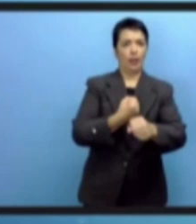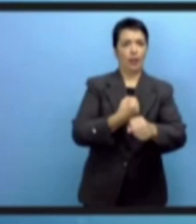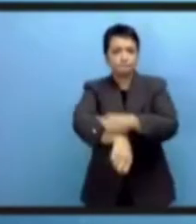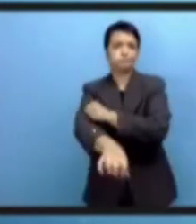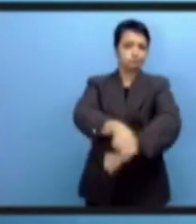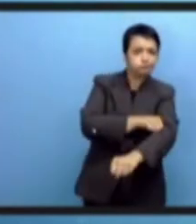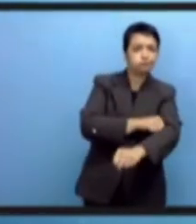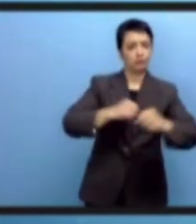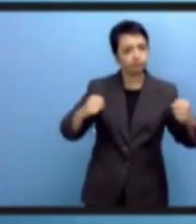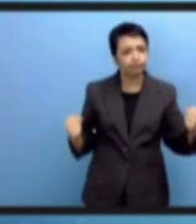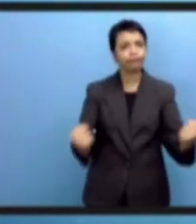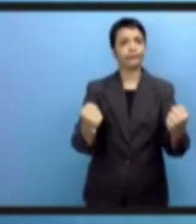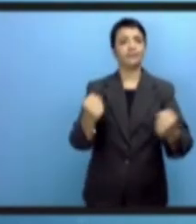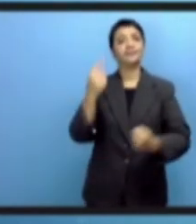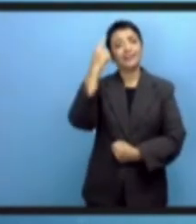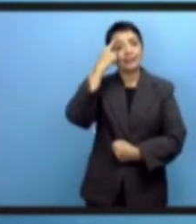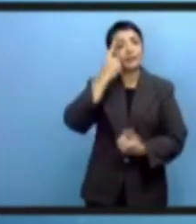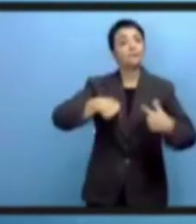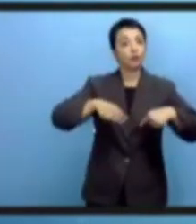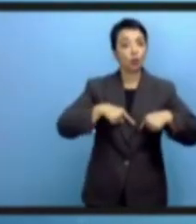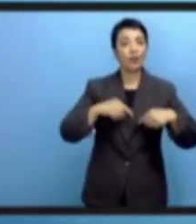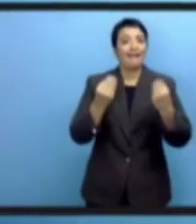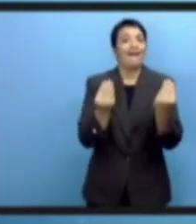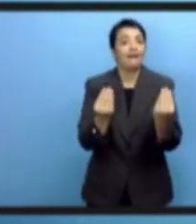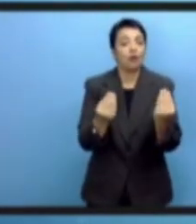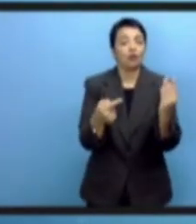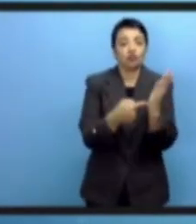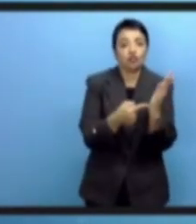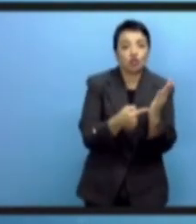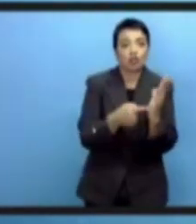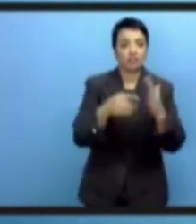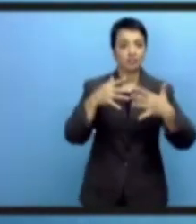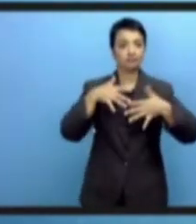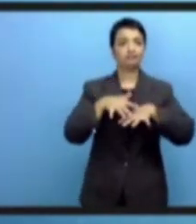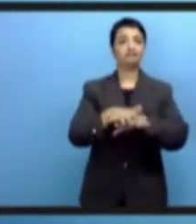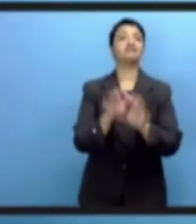работать еще усерднее,